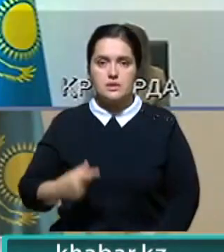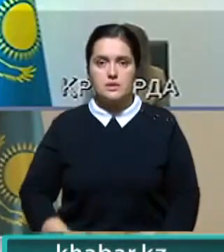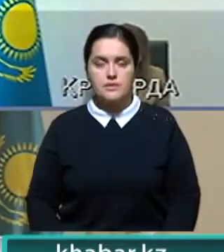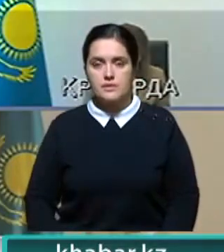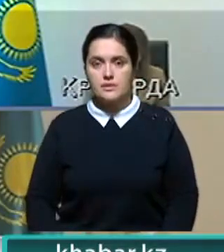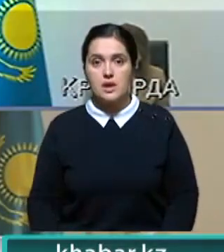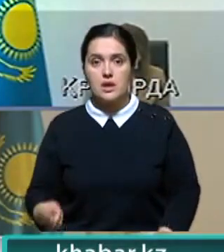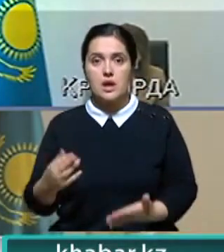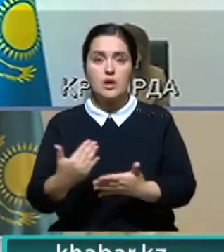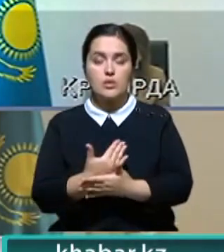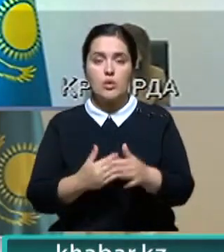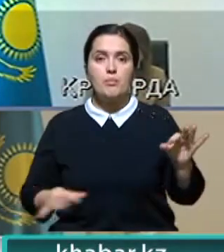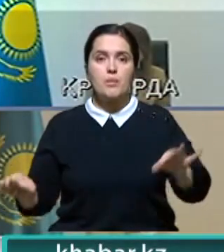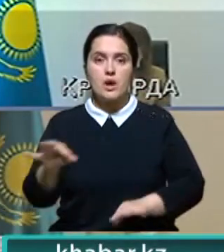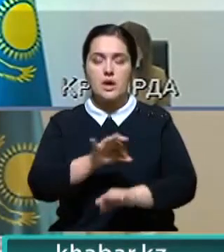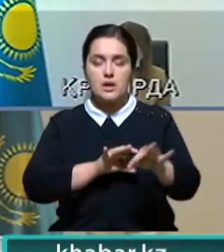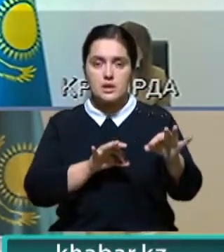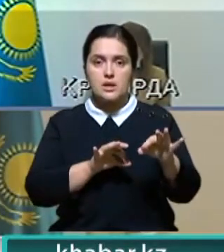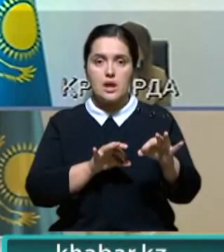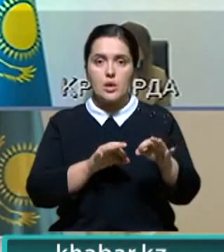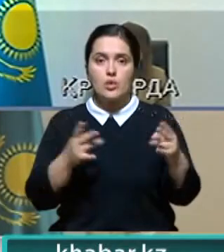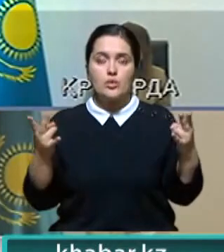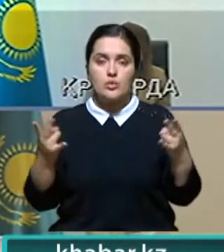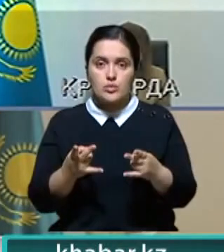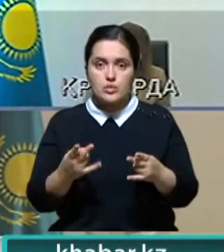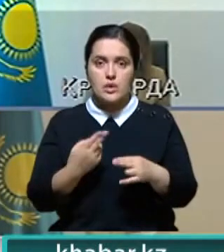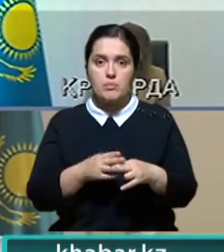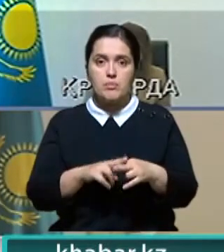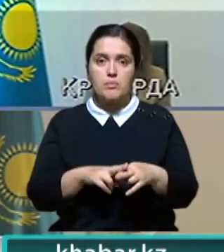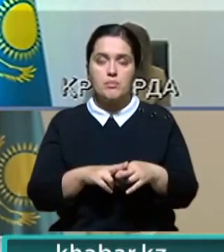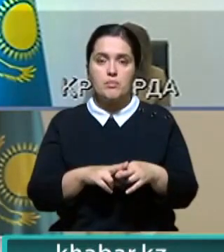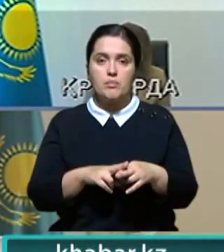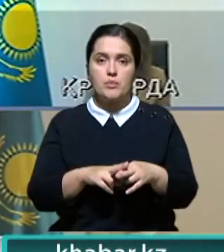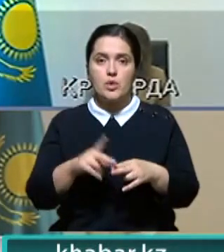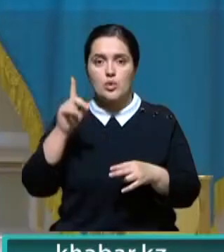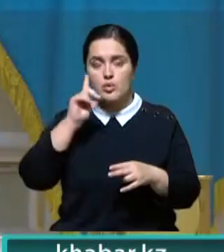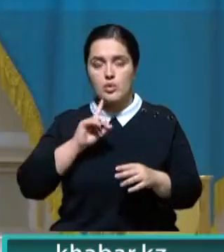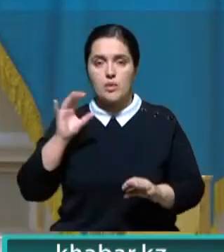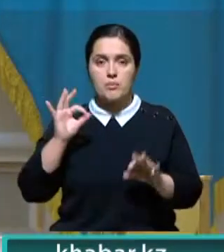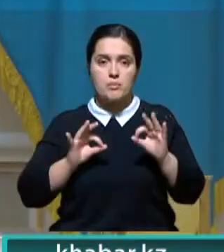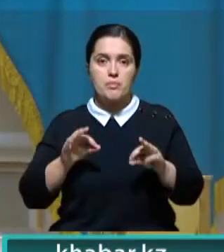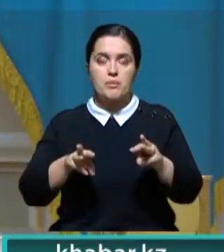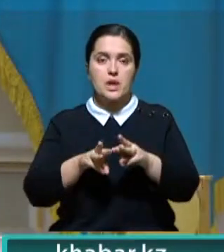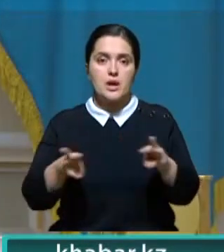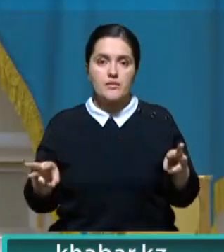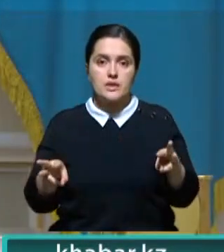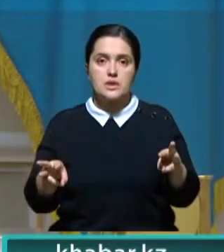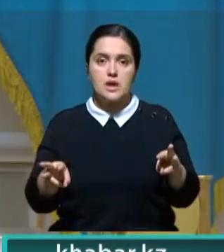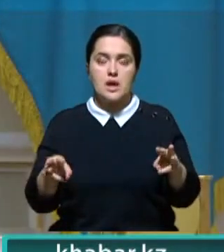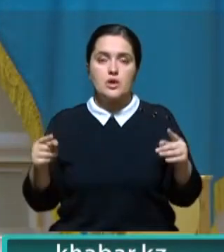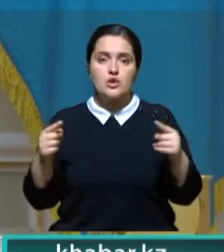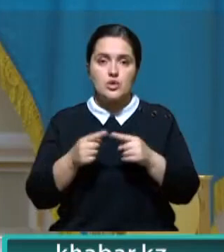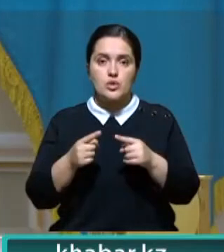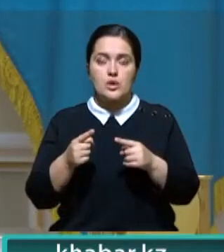Для новых проектов по добыче газа следует проработать фискальные преференции. Правительство также должно четко